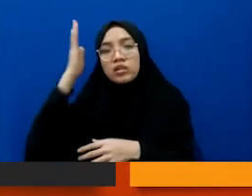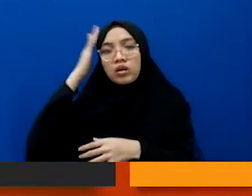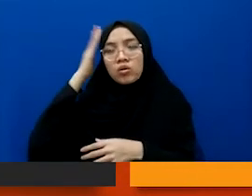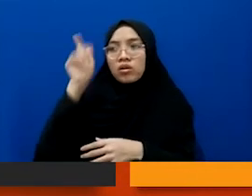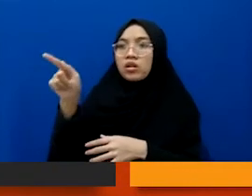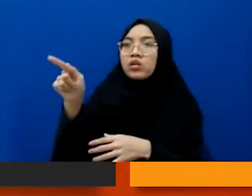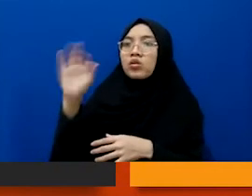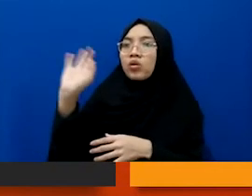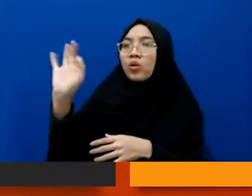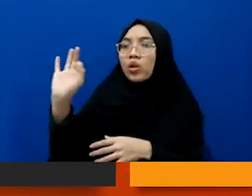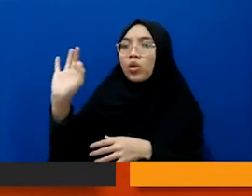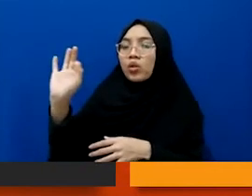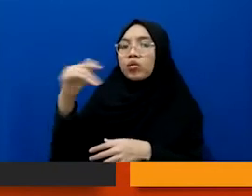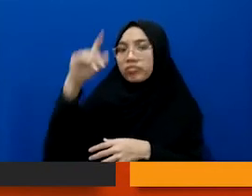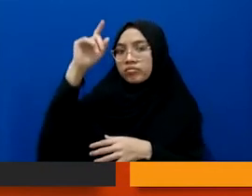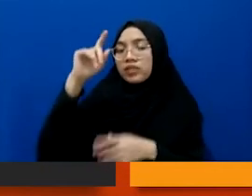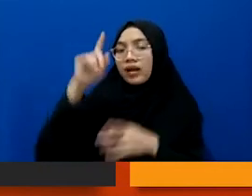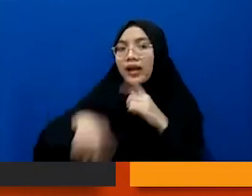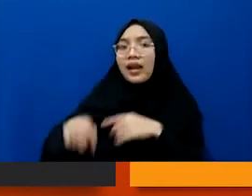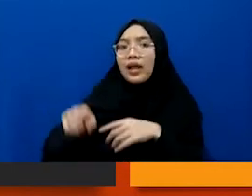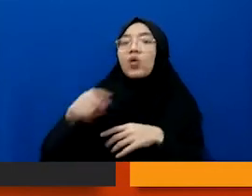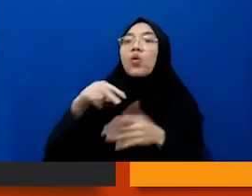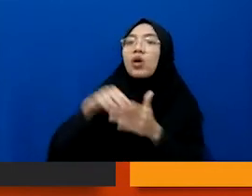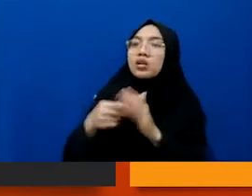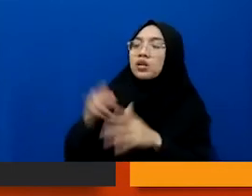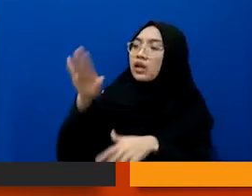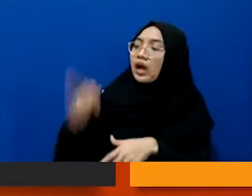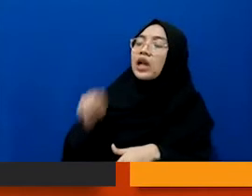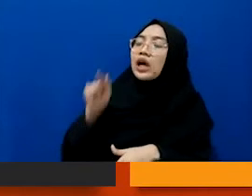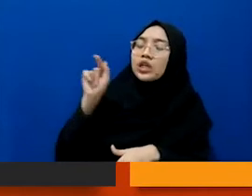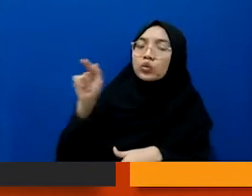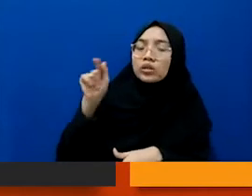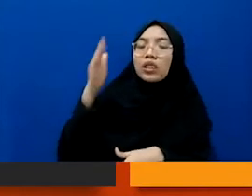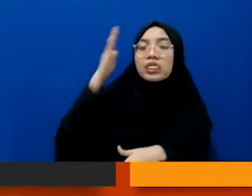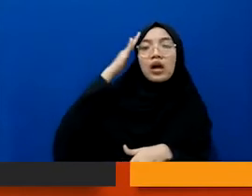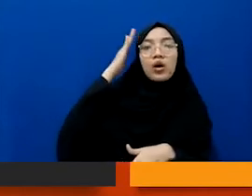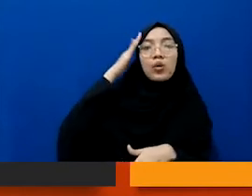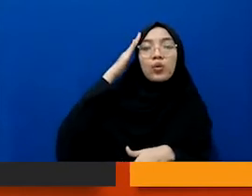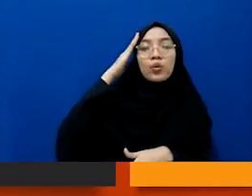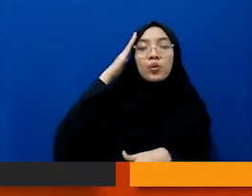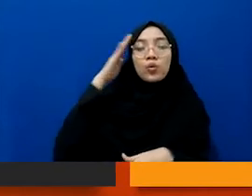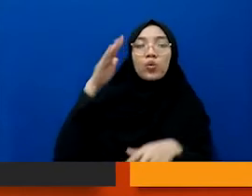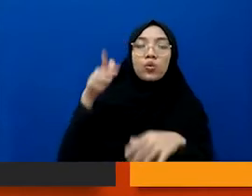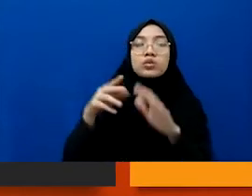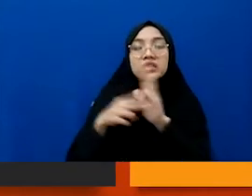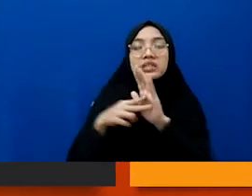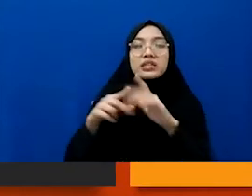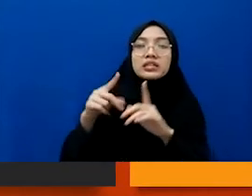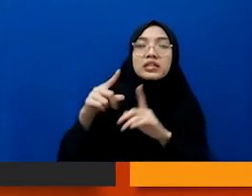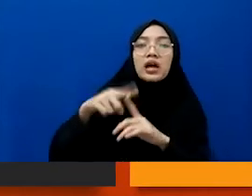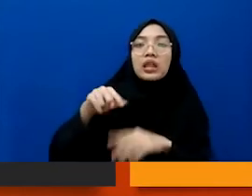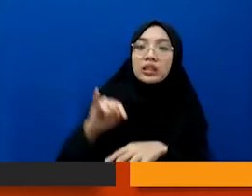orang tuanya saya kenal orang tuanya oh berarti anaknya si itu si A ini si Marty itu gitu kan